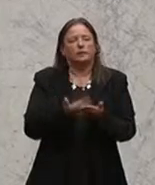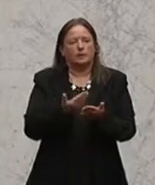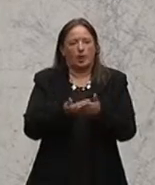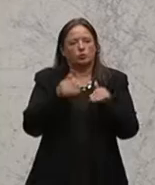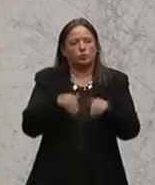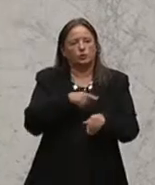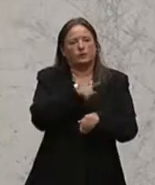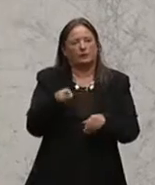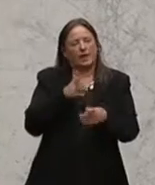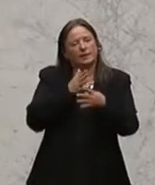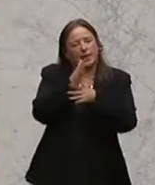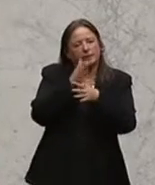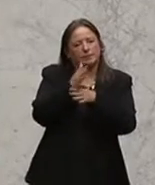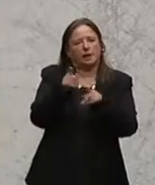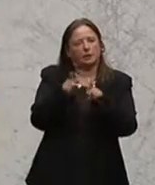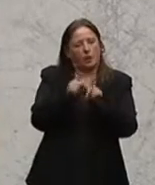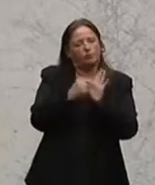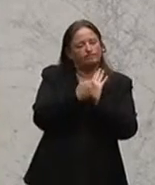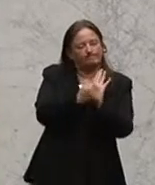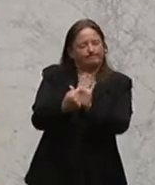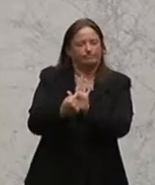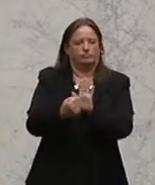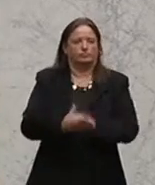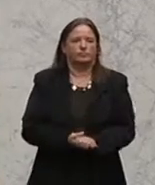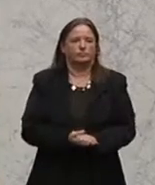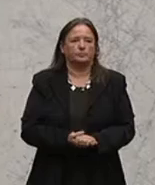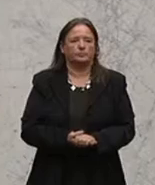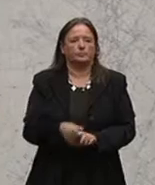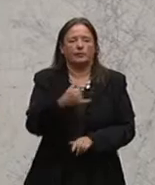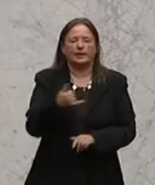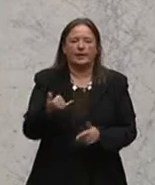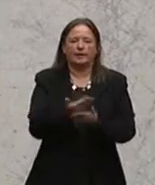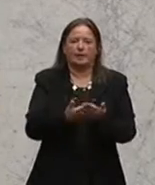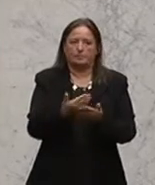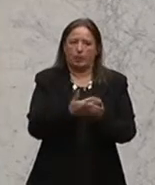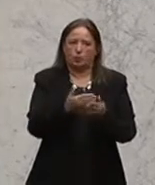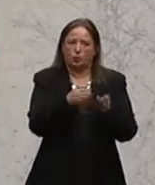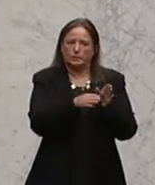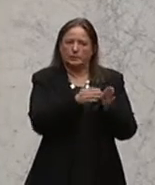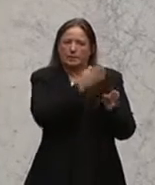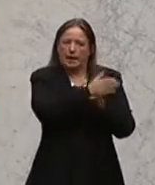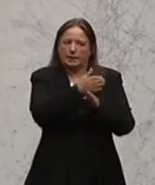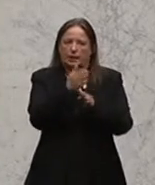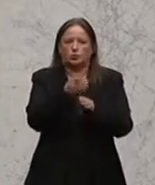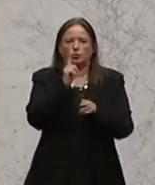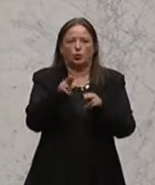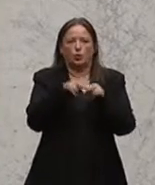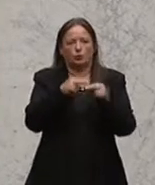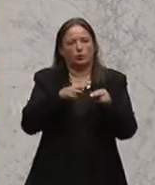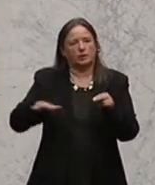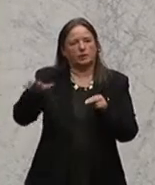diese Transparenz herstellen. Jede Bildungseinrichtung soll künftig auf Grundlage bundesweit